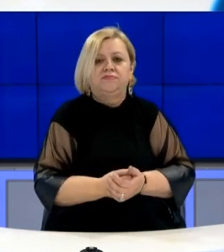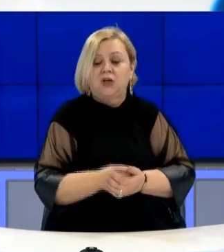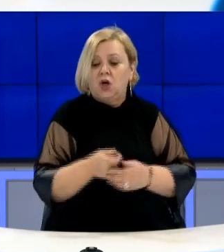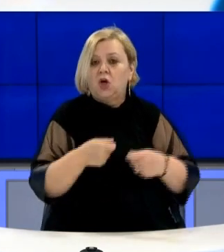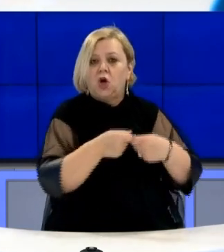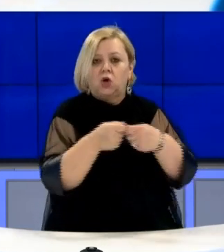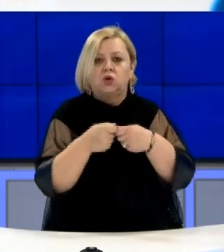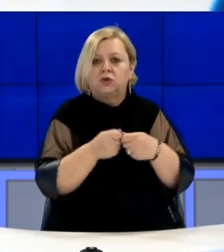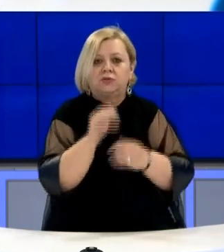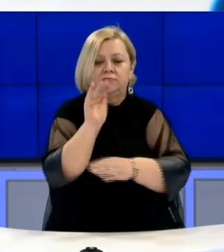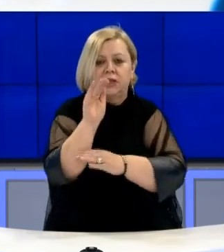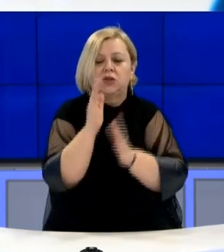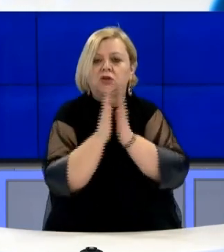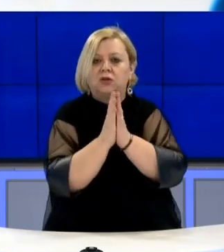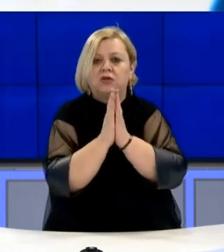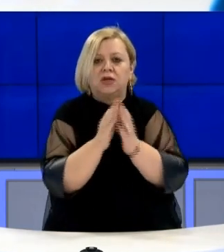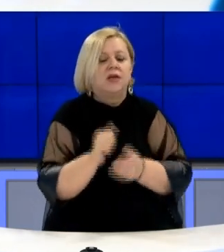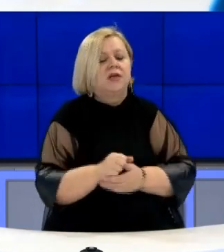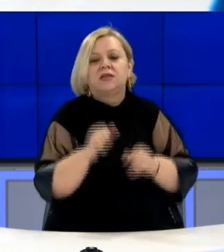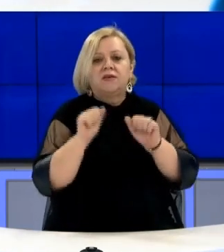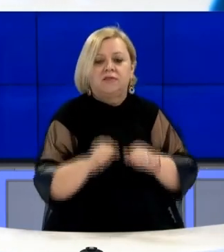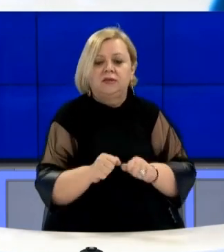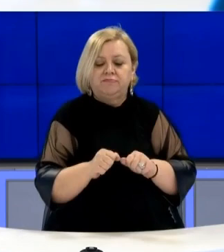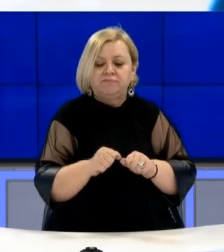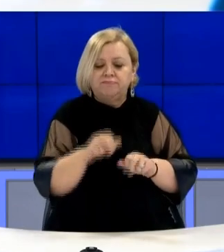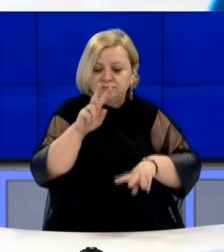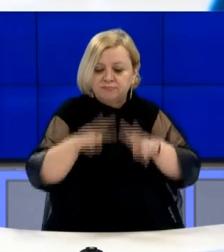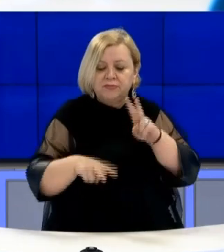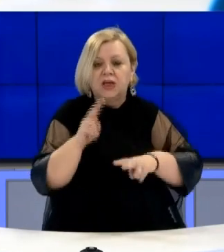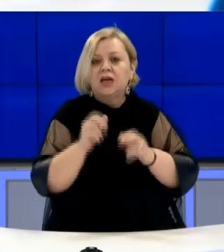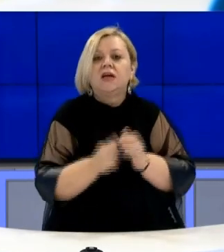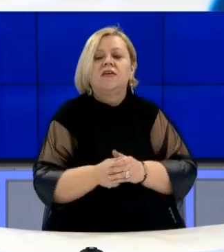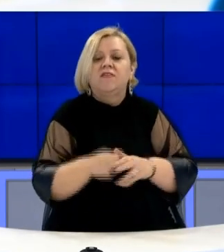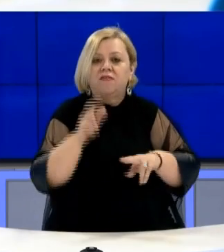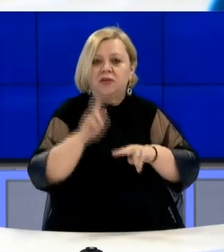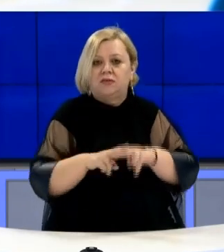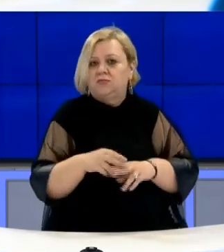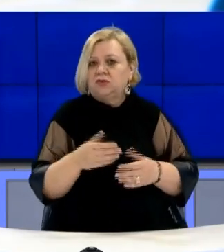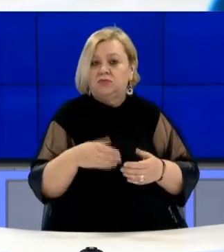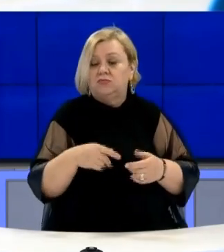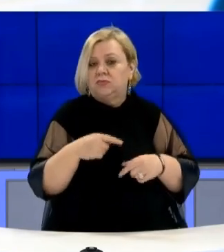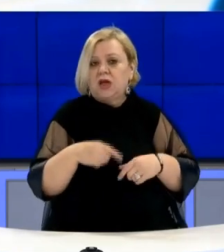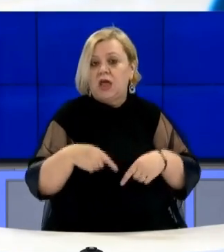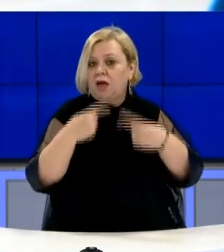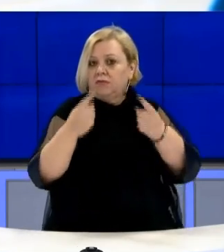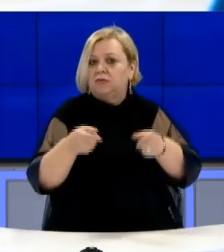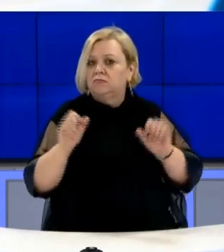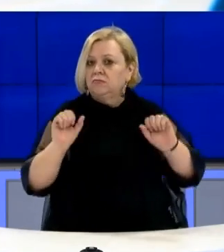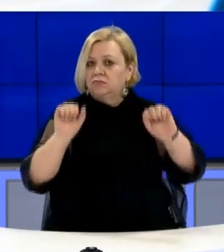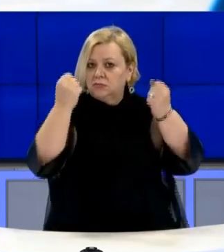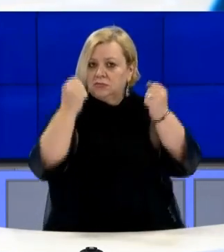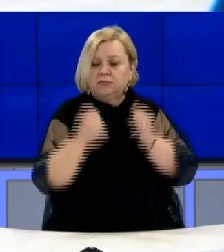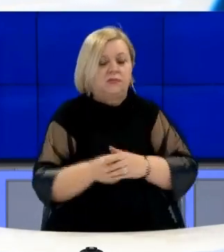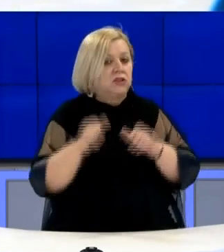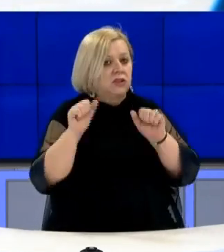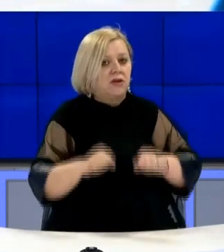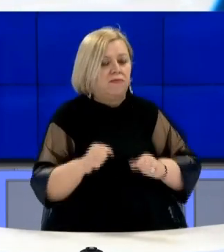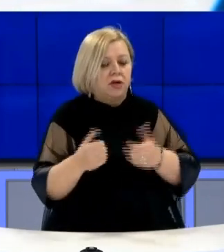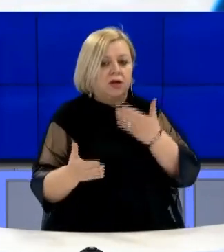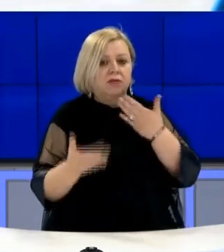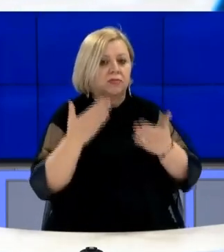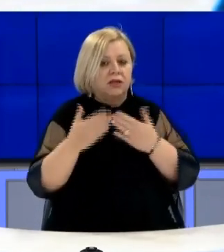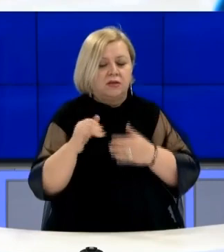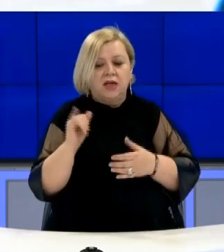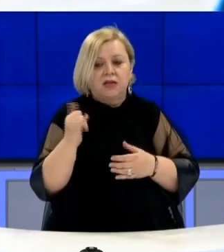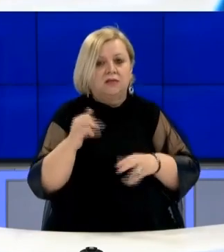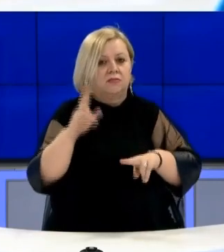shëqat apeloj të qeveria tashqyrtoj vendimin në të kundurëtën kam para lajmruar protesta jave në ardhshme. Qeveria e Kosovës në bledhjën e sajnëtës